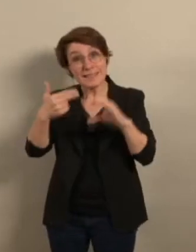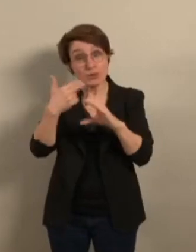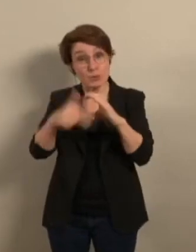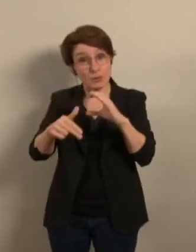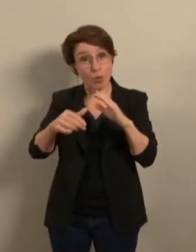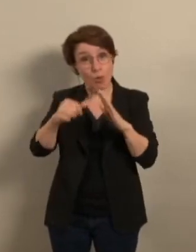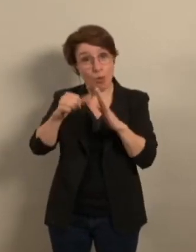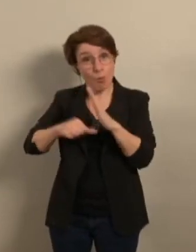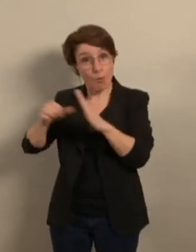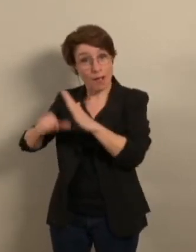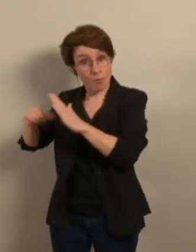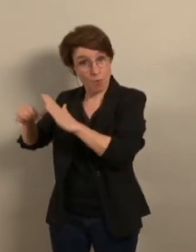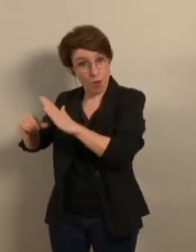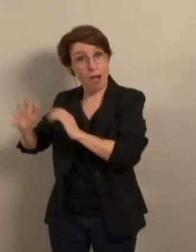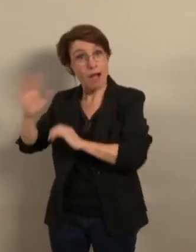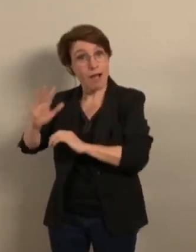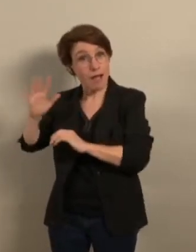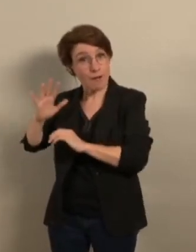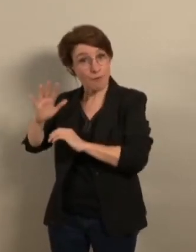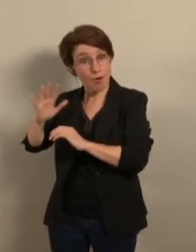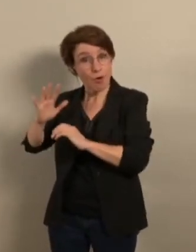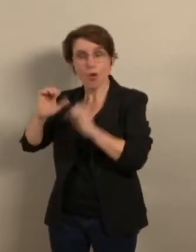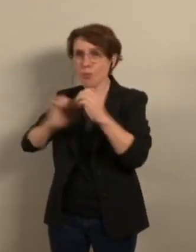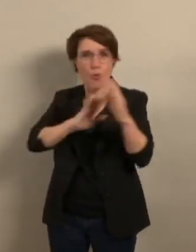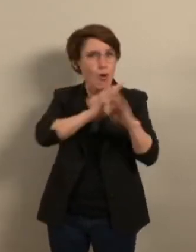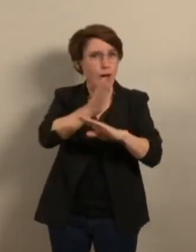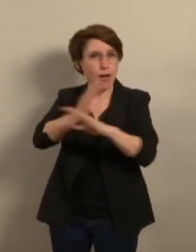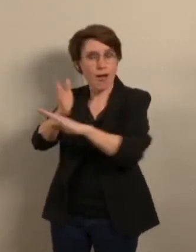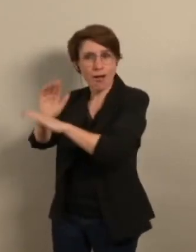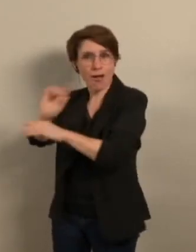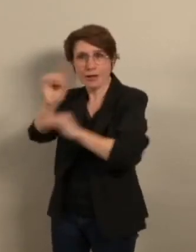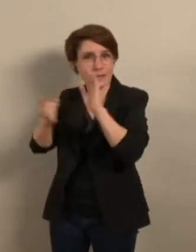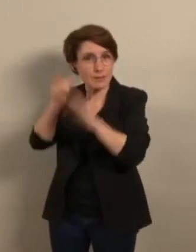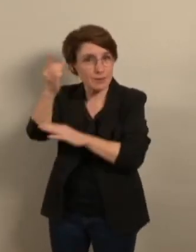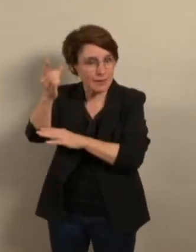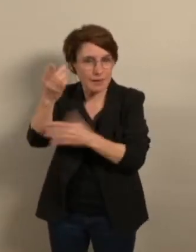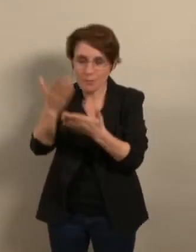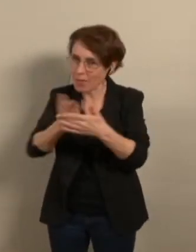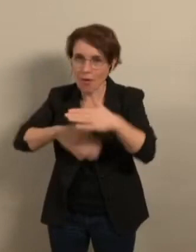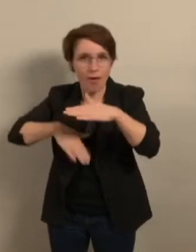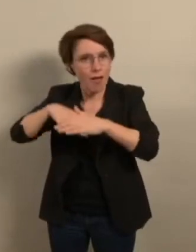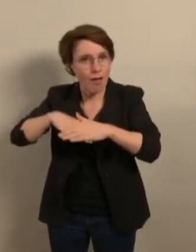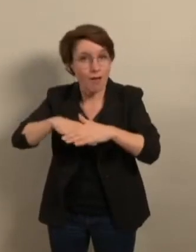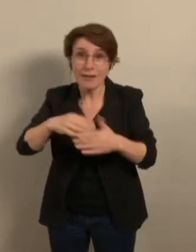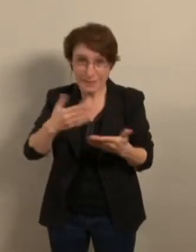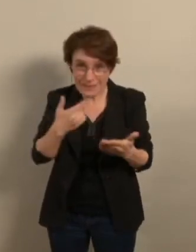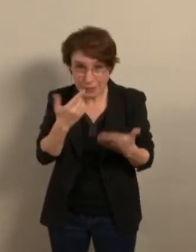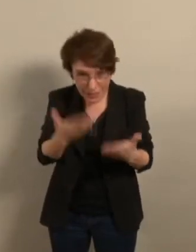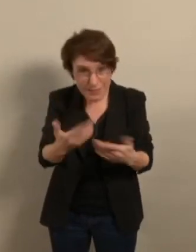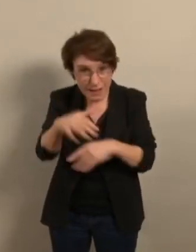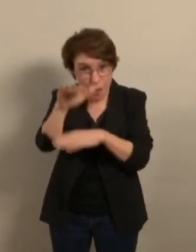permanentes et temporaires en illimité. Merci pour le bouclier social. Si ça commence comme ça,